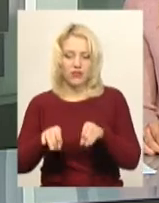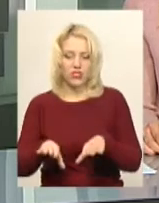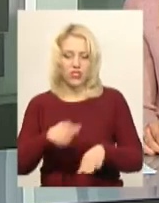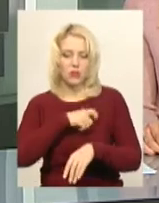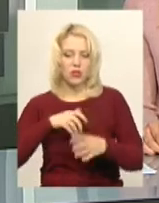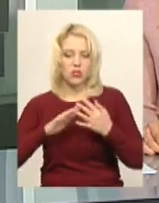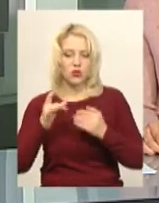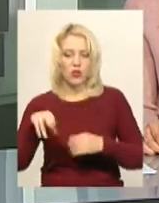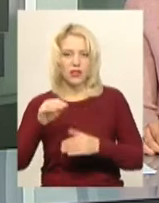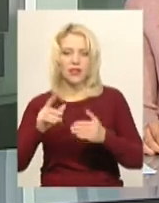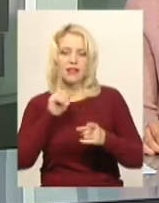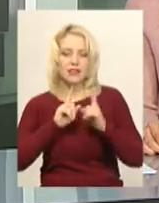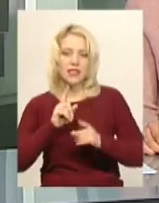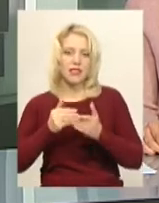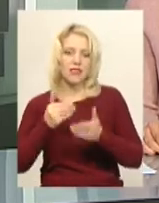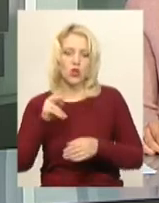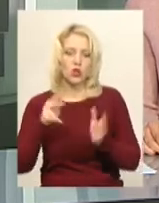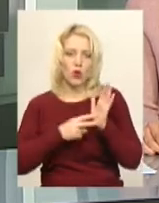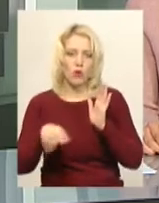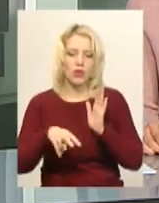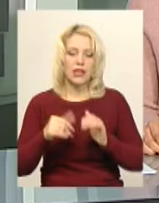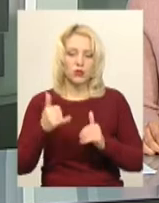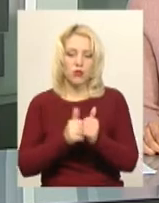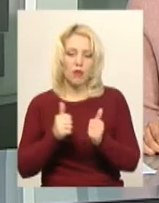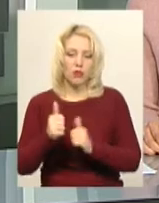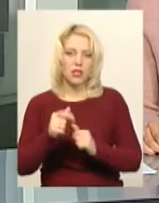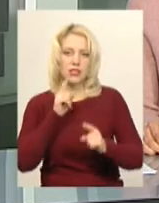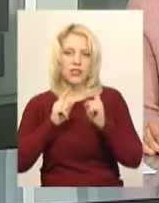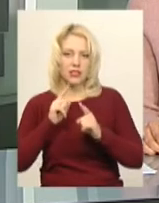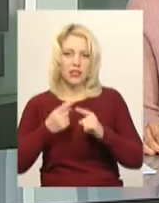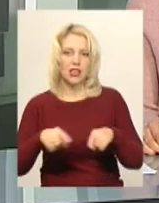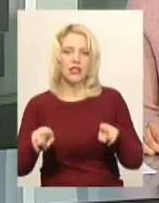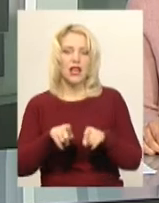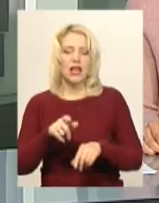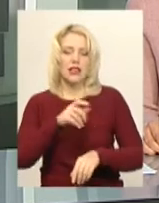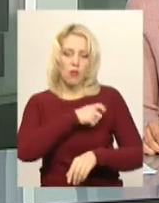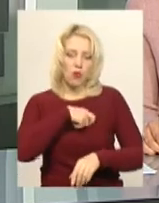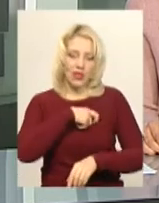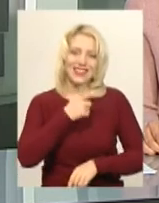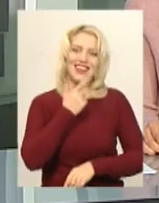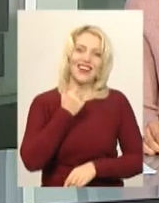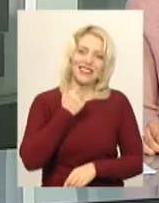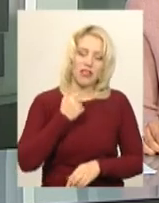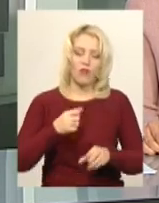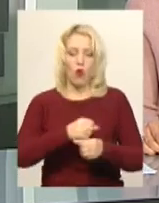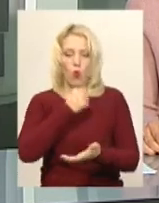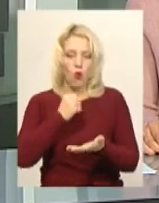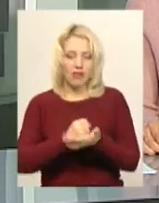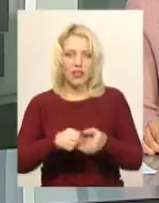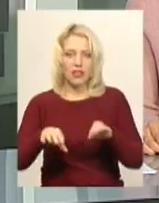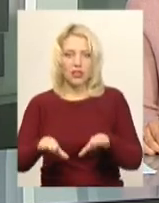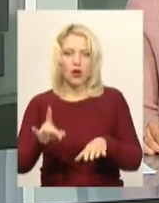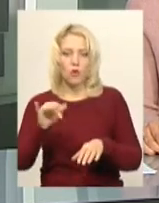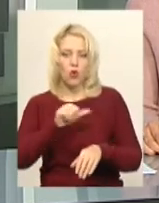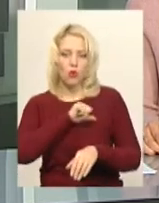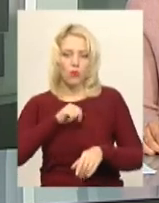на сесії від 7 листопада. А сьогодні на позачерговому пленарному засіданні депутати Красилівської міської ради ухвалили рішення про